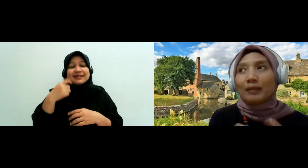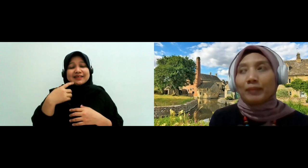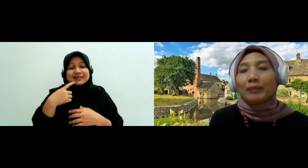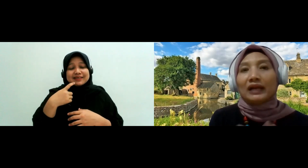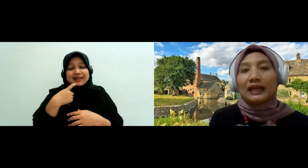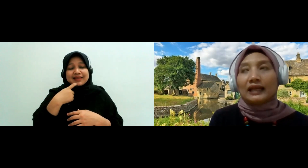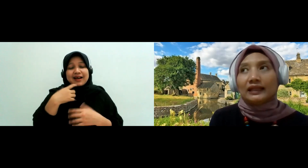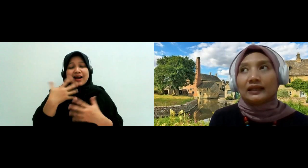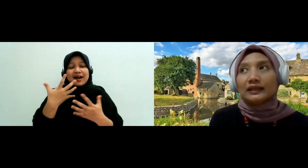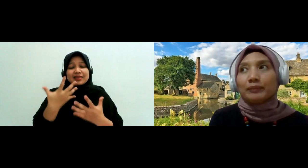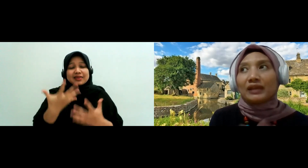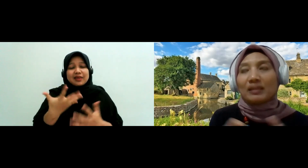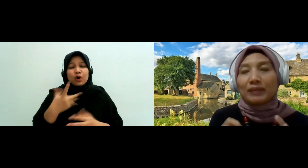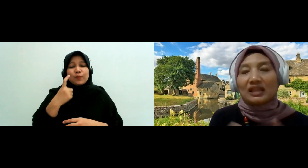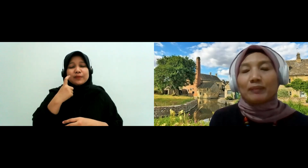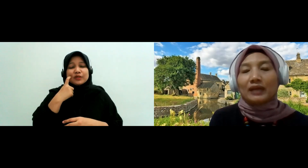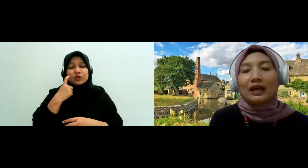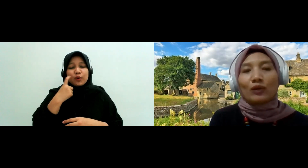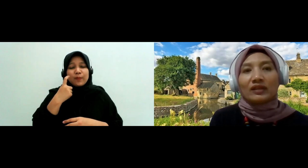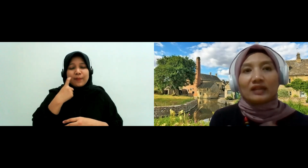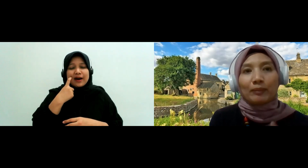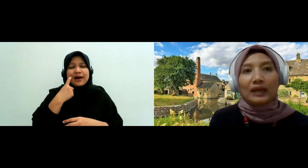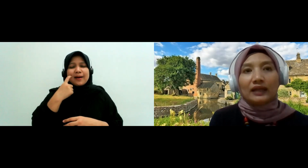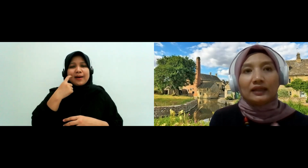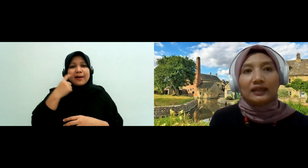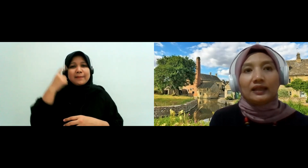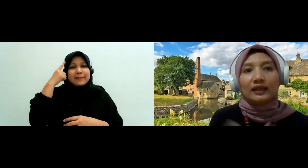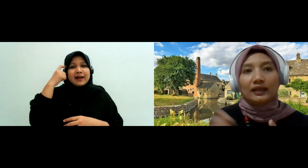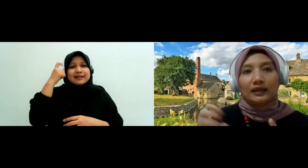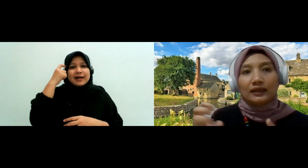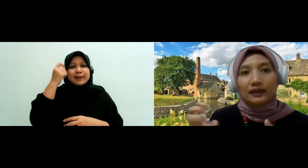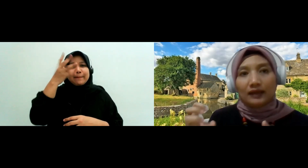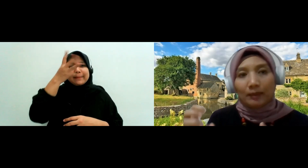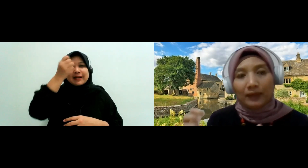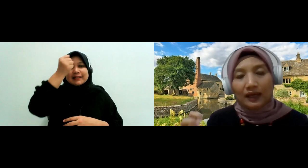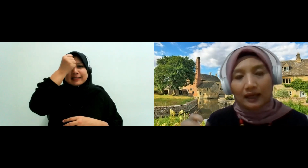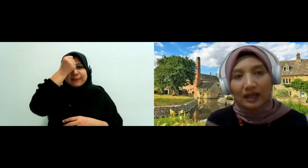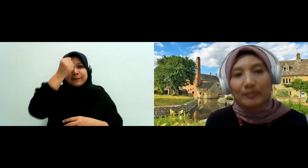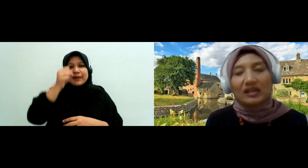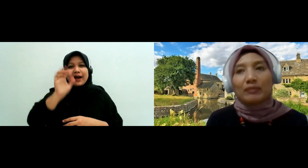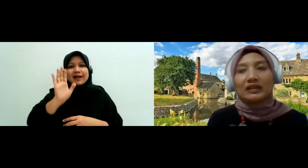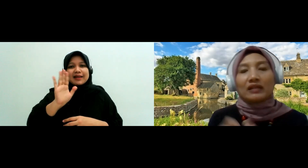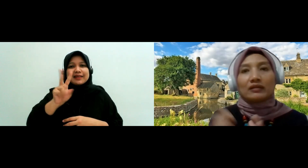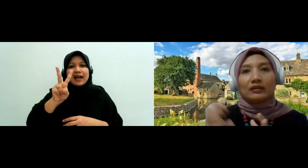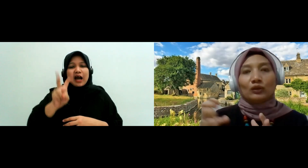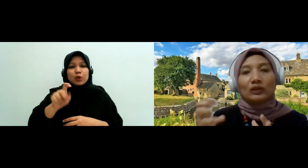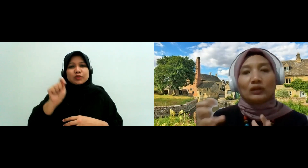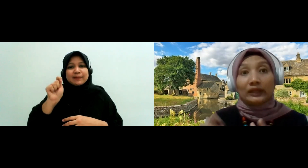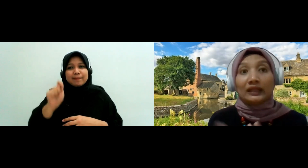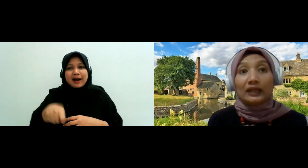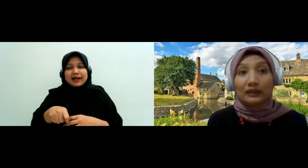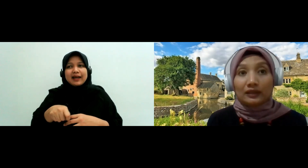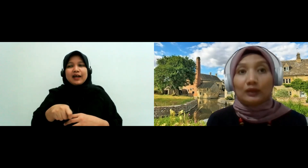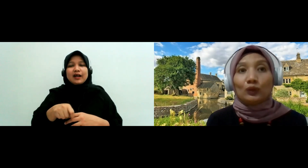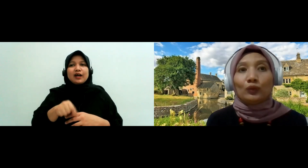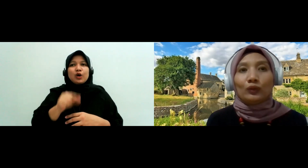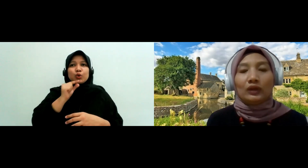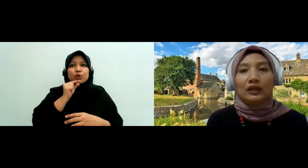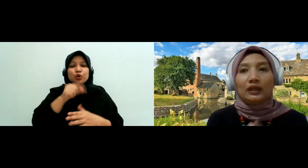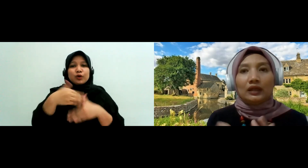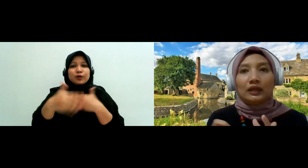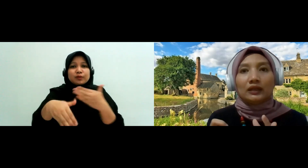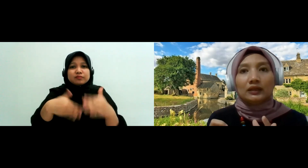sampai mengenali ke prinsip-prinsip yang harus diterapkan di apa ragam disabilitas tertentu atau kerentanan tertentu